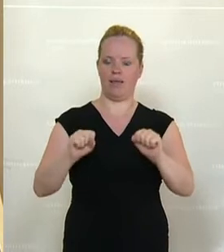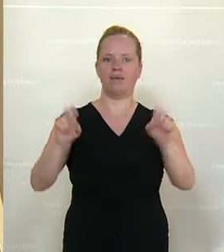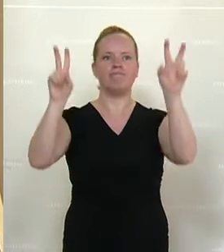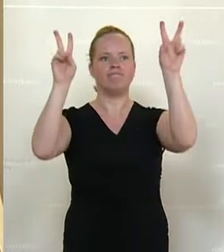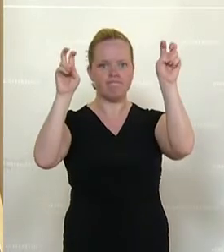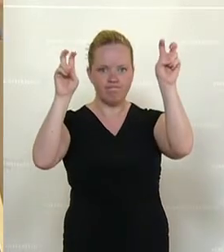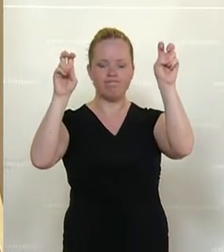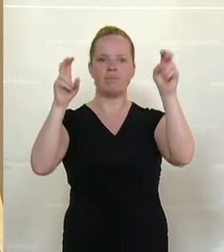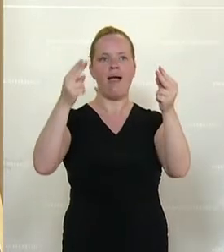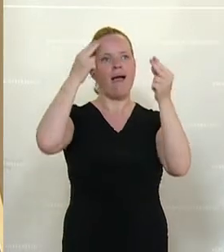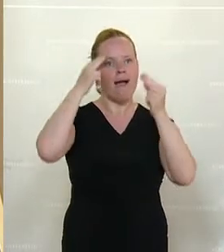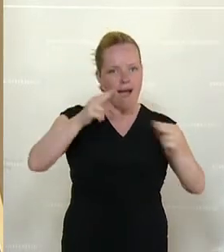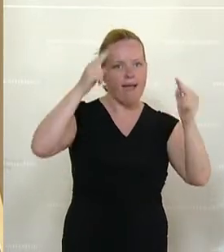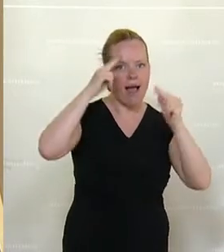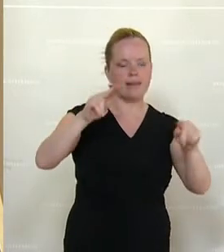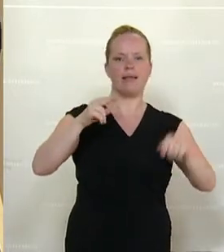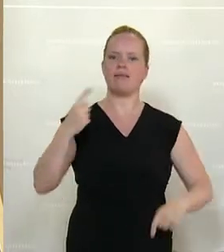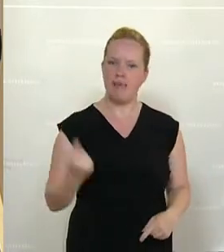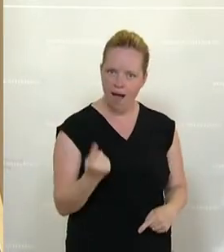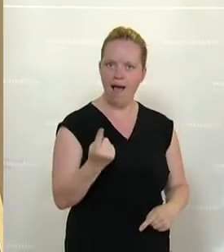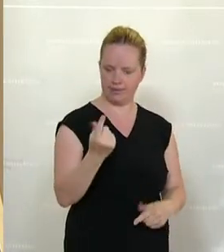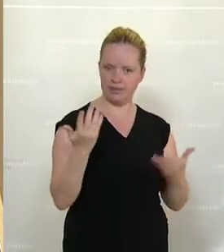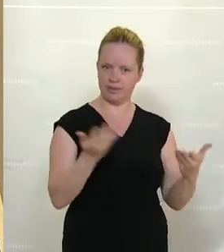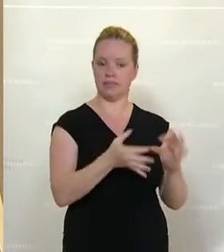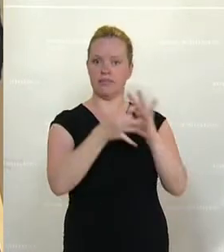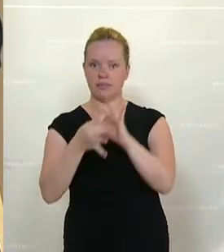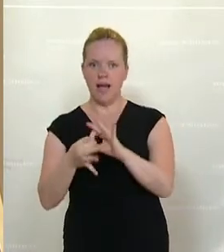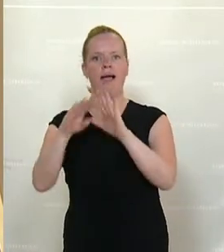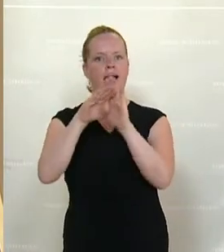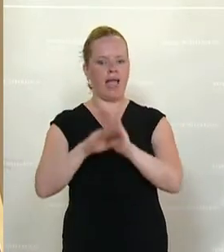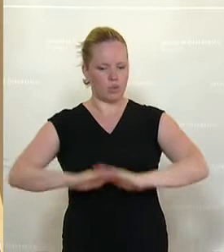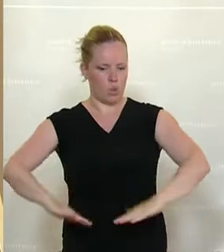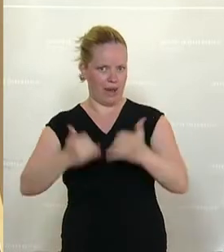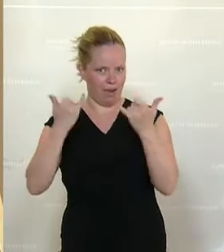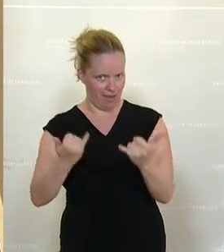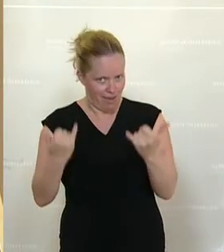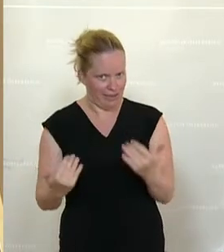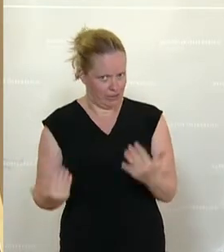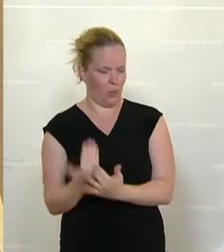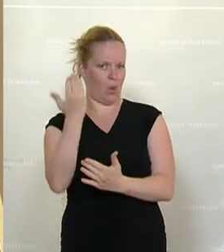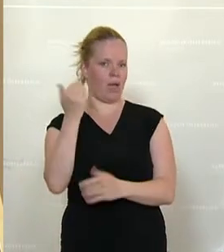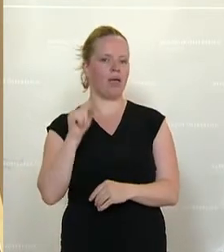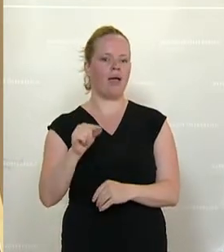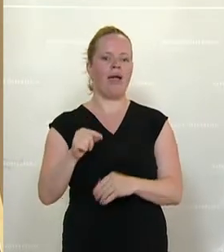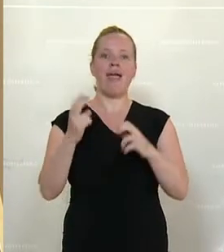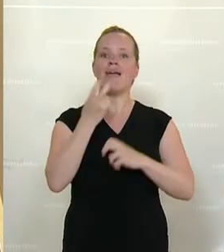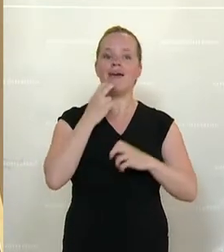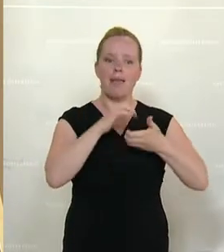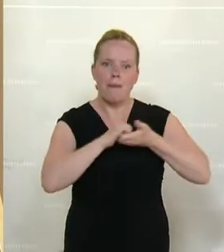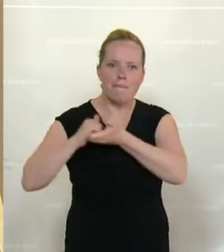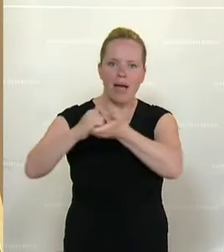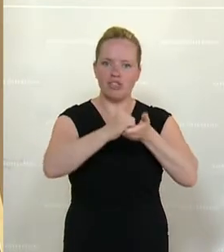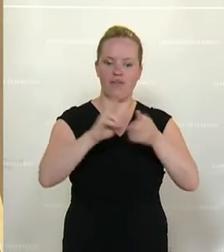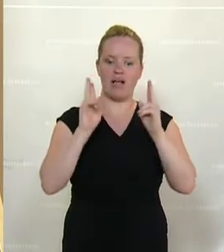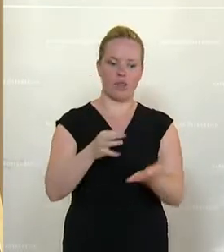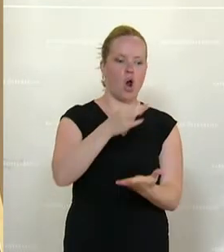reichhaltig, nachhaltig schaffen wir die entsprechende Rechtsgrundlage, dass diese Energiegemeinschaften auch lokal